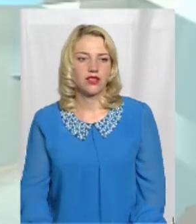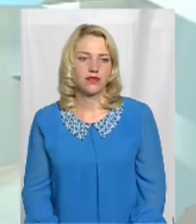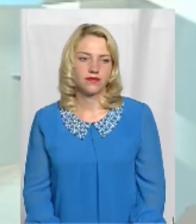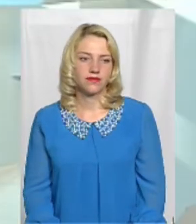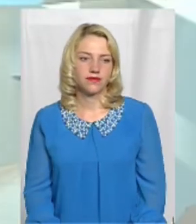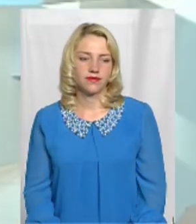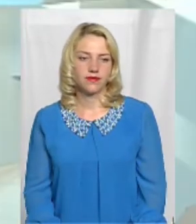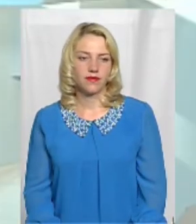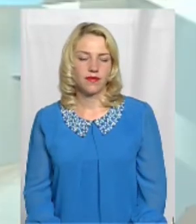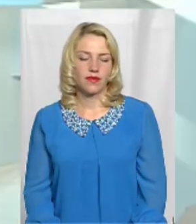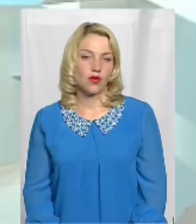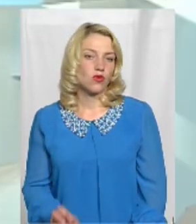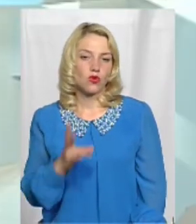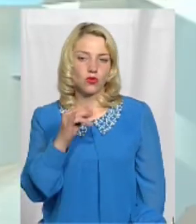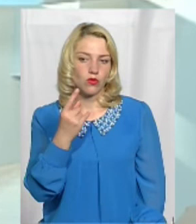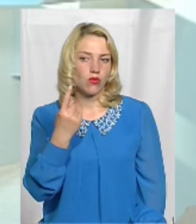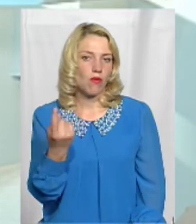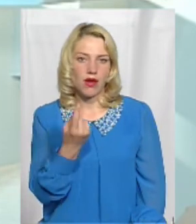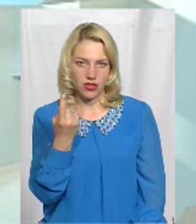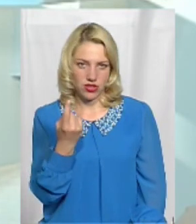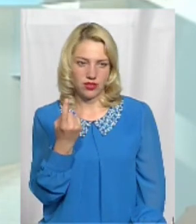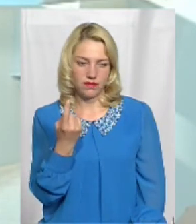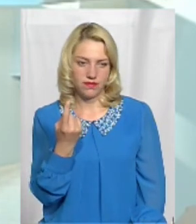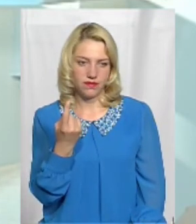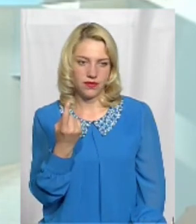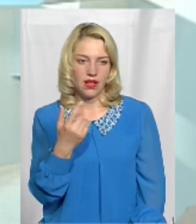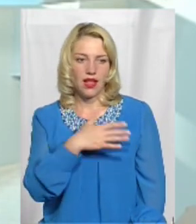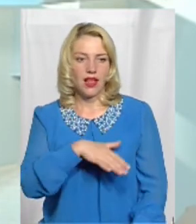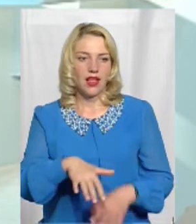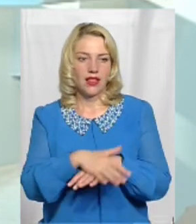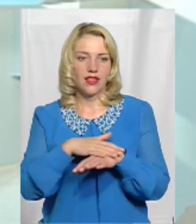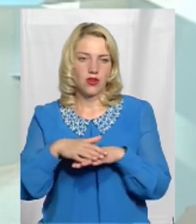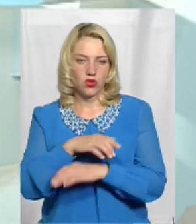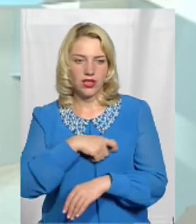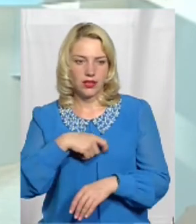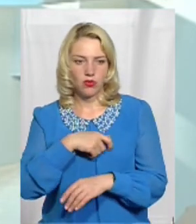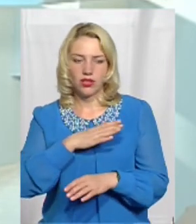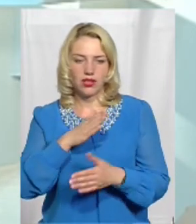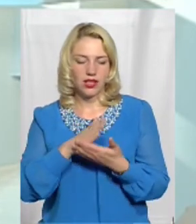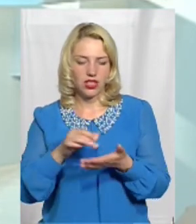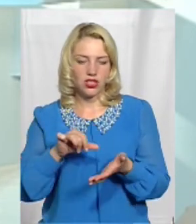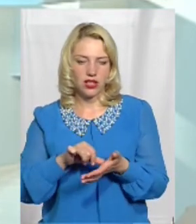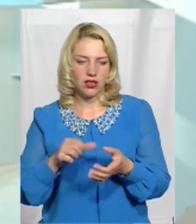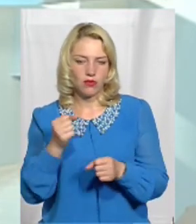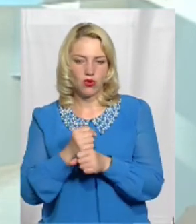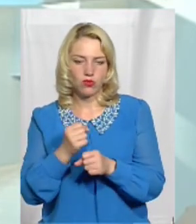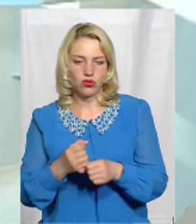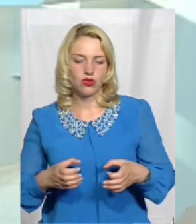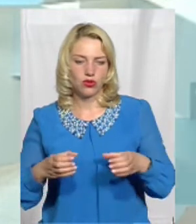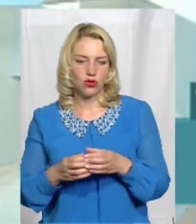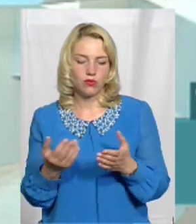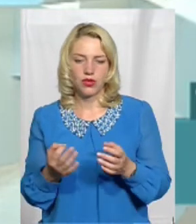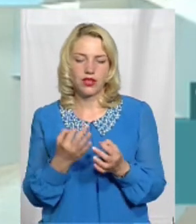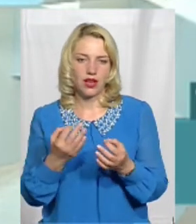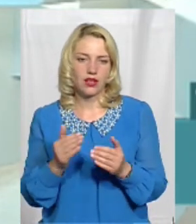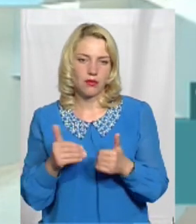-перше, народний депутат Герега не є членом робочої групи Ніяких пропозицій